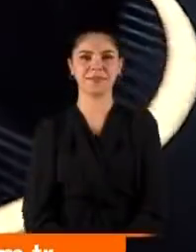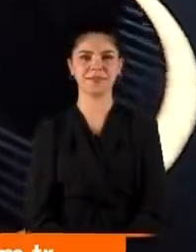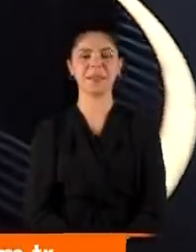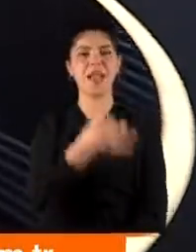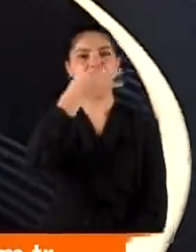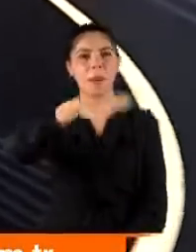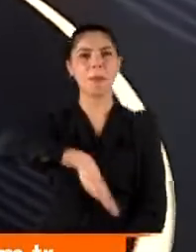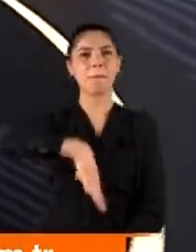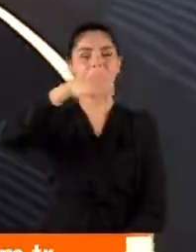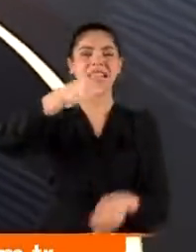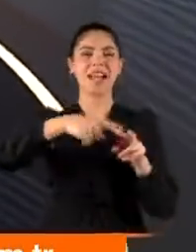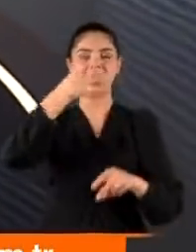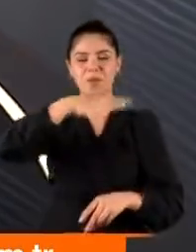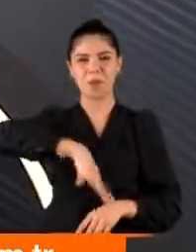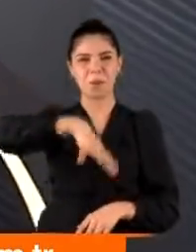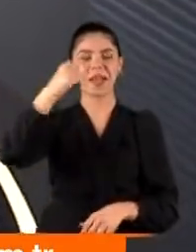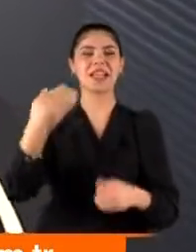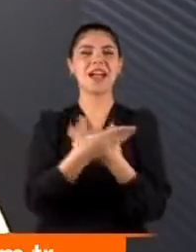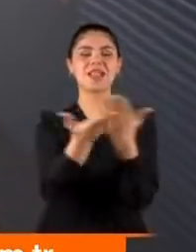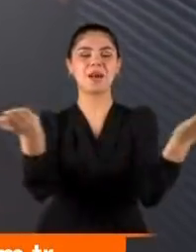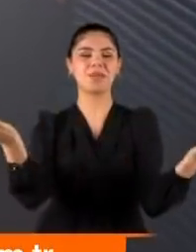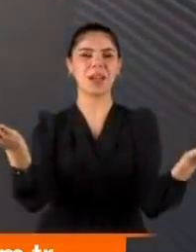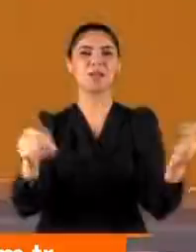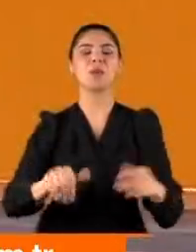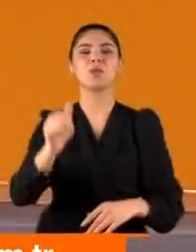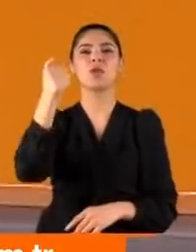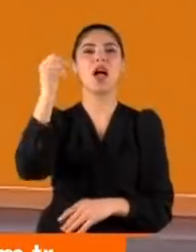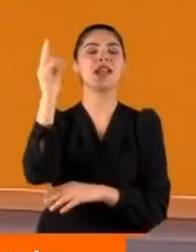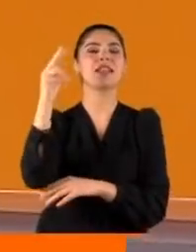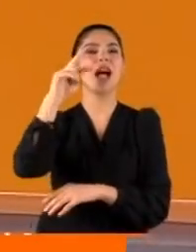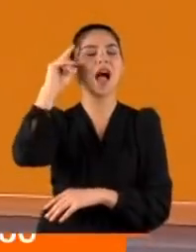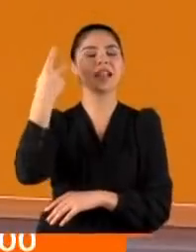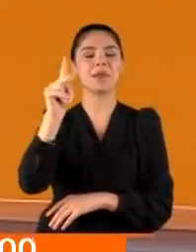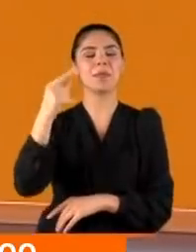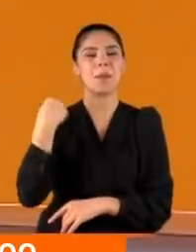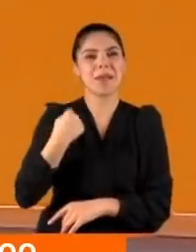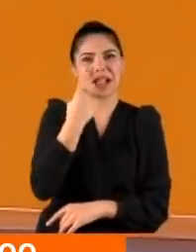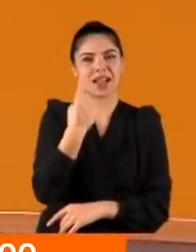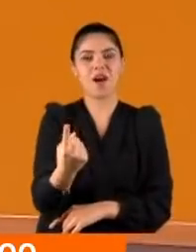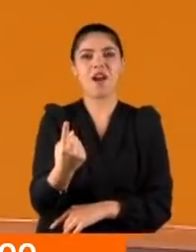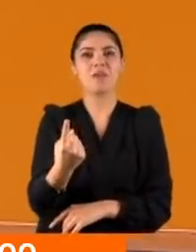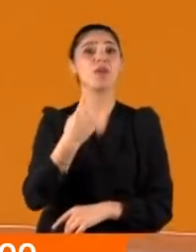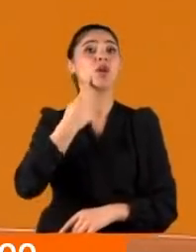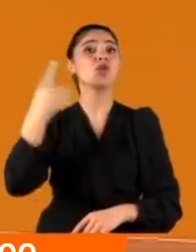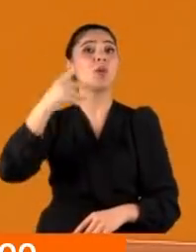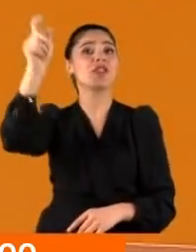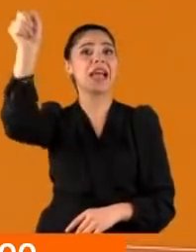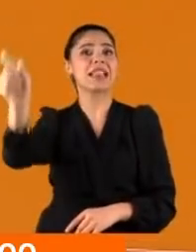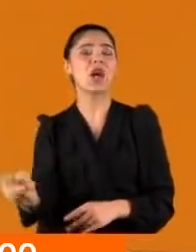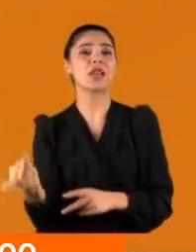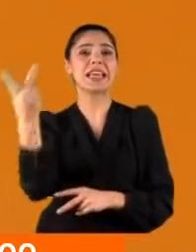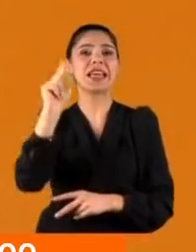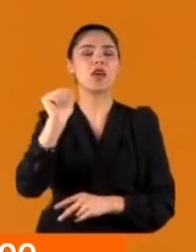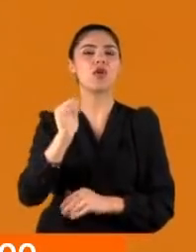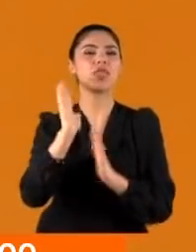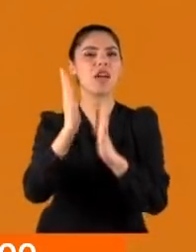Haberin Merkezi'nden, ATV Haber Merkezi'nden iyi akşamlar. Bugün 6 Aralık 2021 Pazartesi. Cumhurbaşkanı Erdoğan'ın iki